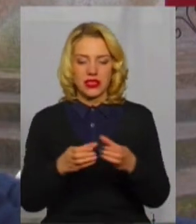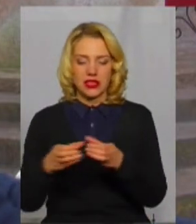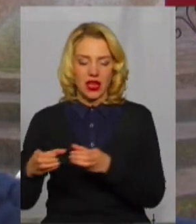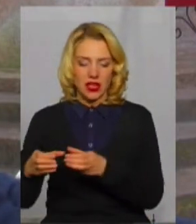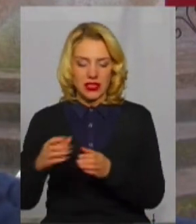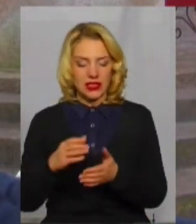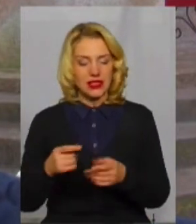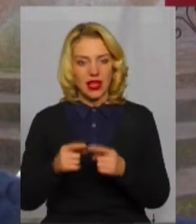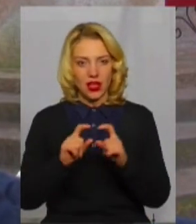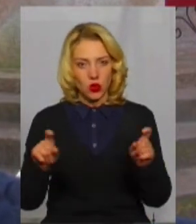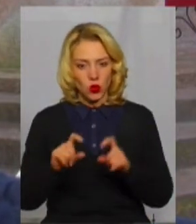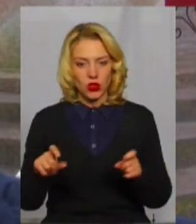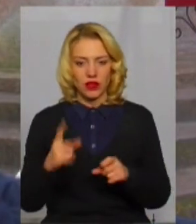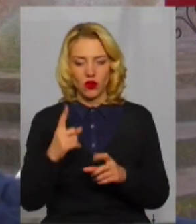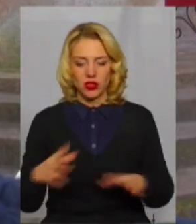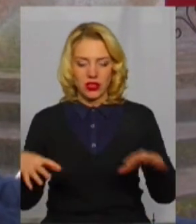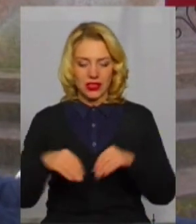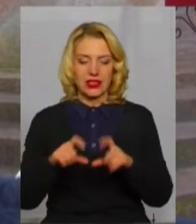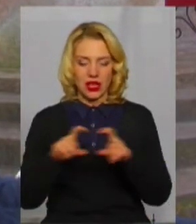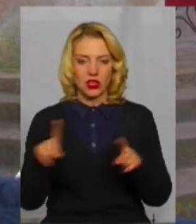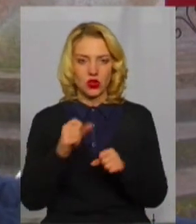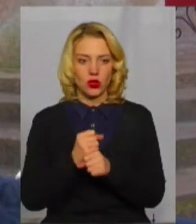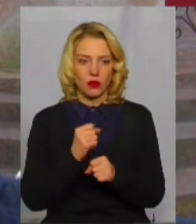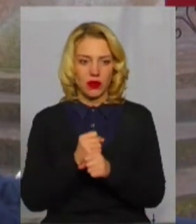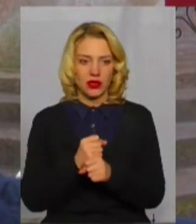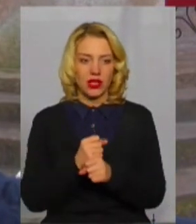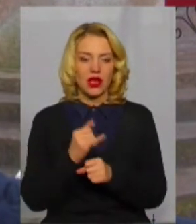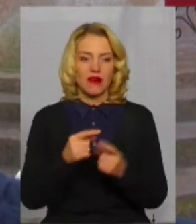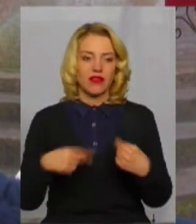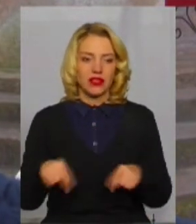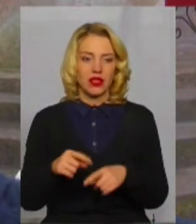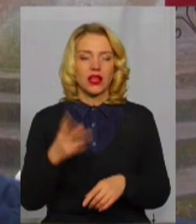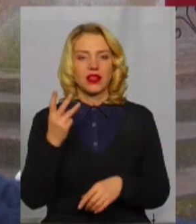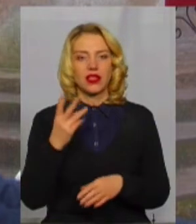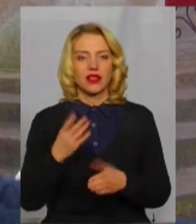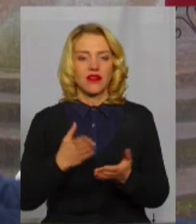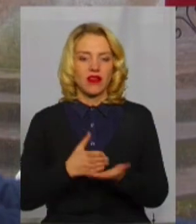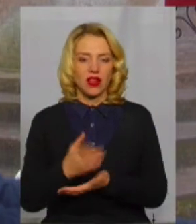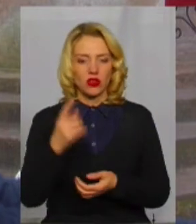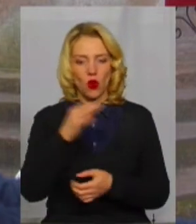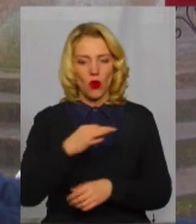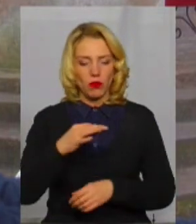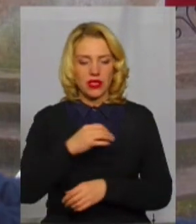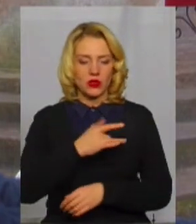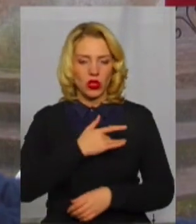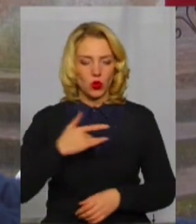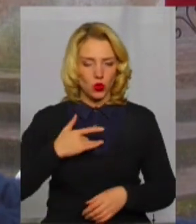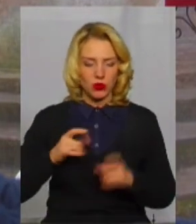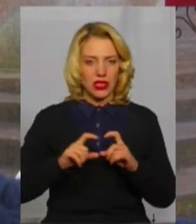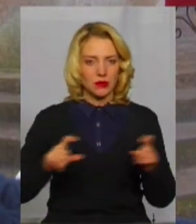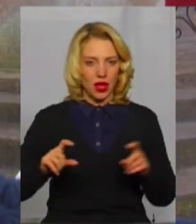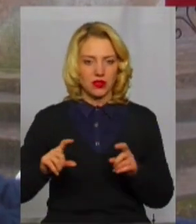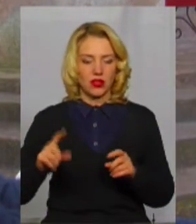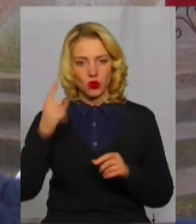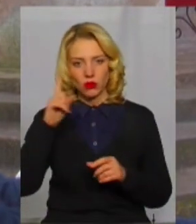зробити відділеннями. Третій варіант – обласний тубдиспансер думав приєднати нас як відділення.